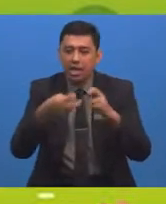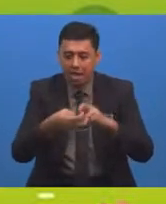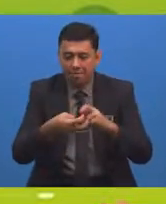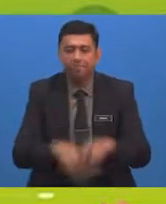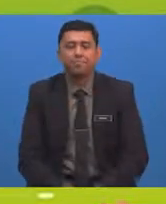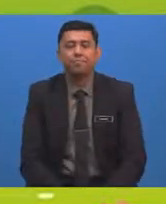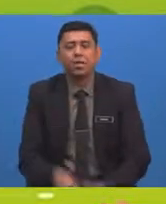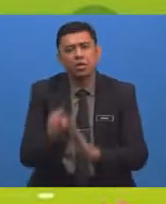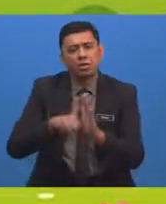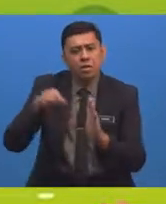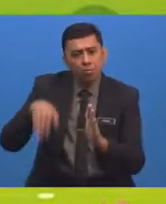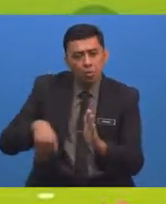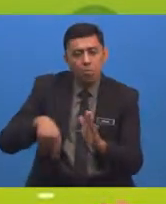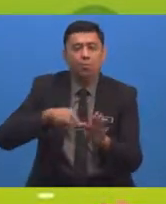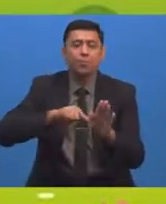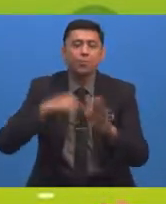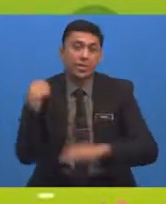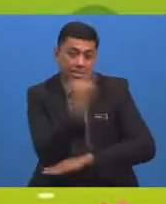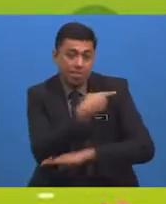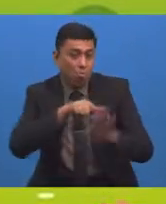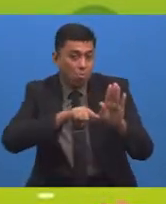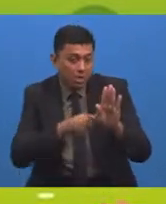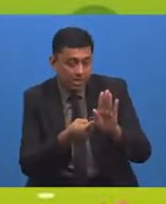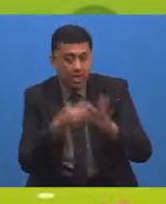Pembelajaran Pembelajaran